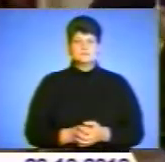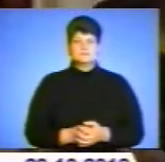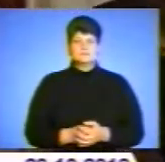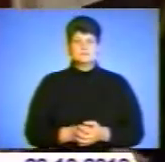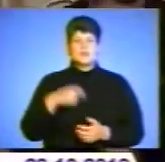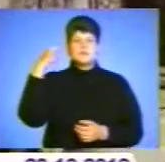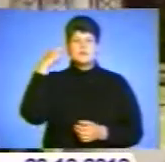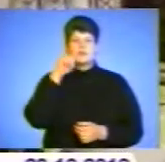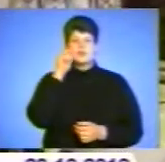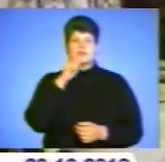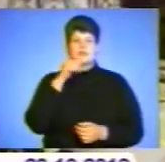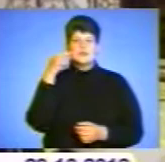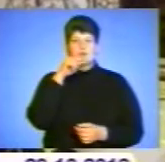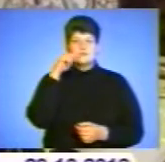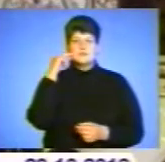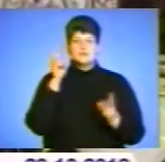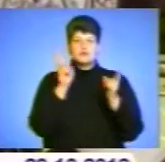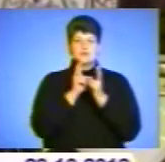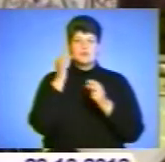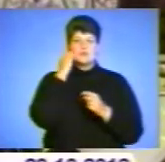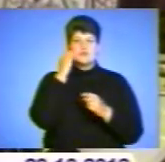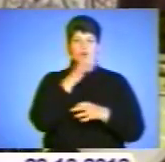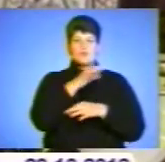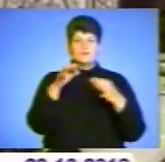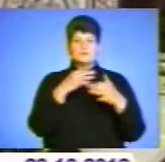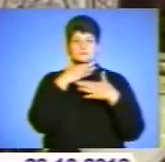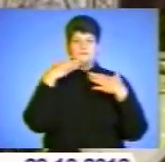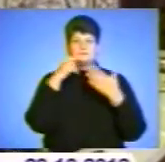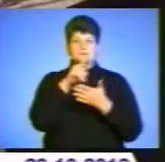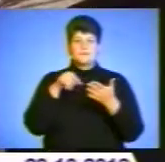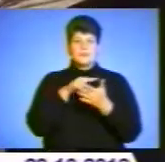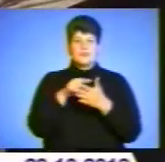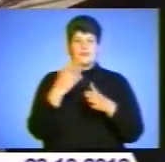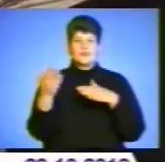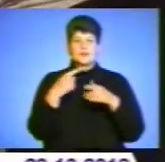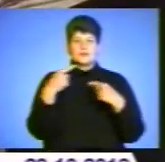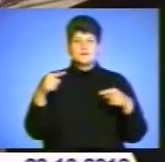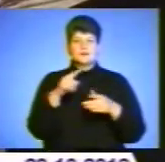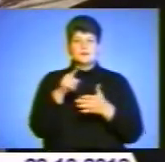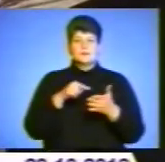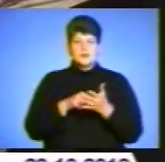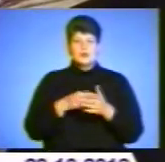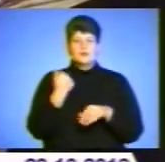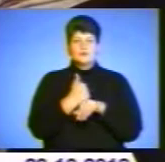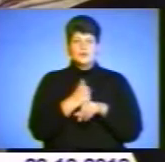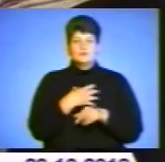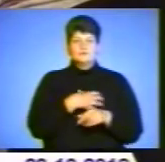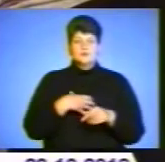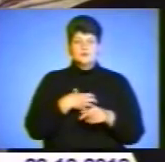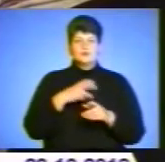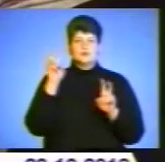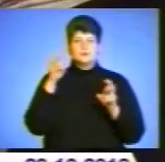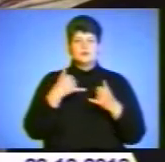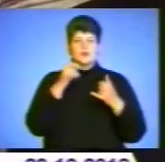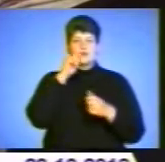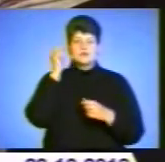Президенти України та Росії під час зустрічі у Москві обговорили цілий комплекс двосторонніх питань. Проте для України найактуальнішою темою залишається ціна на газ